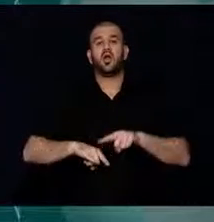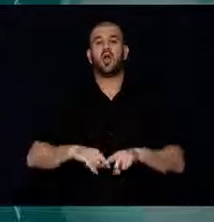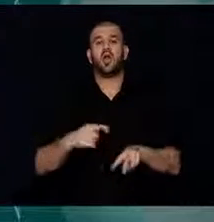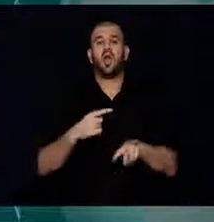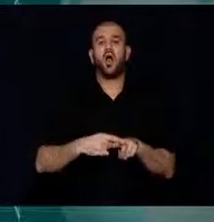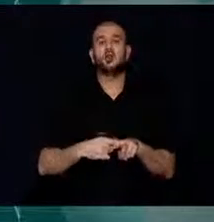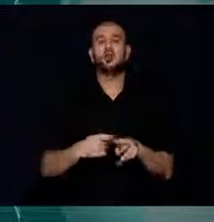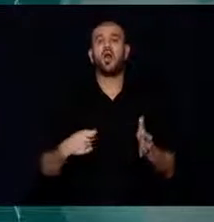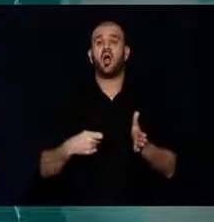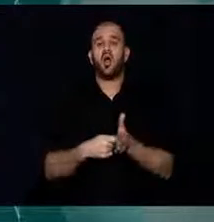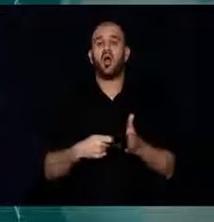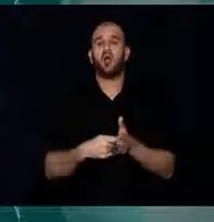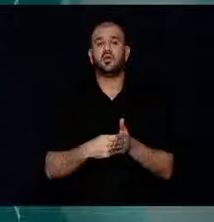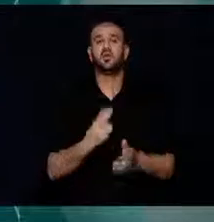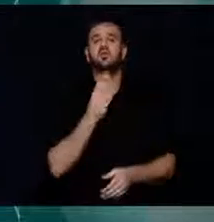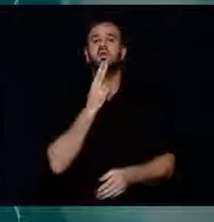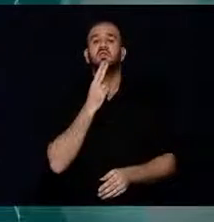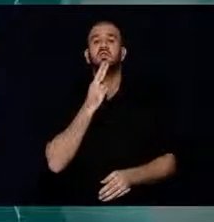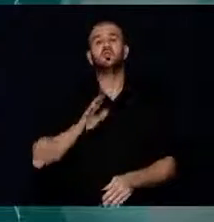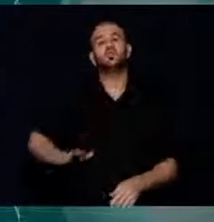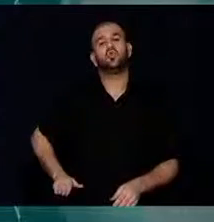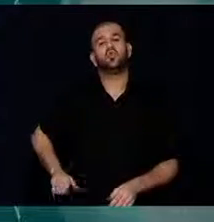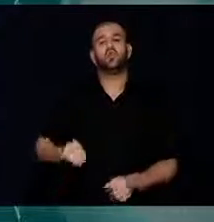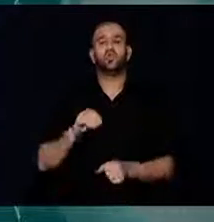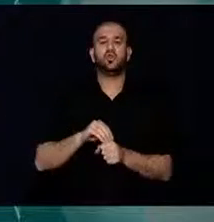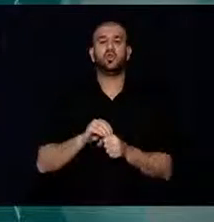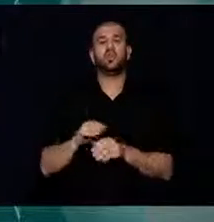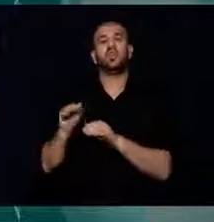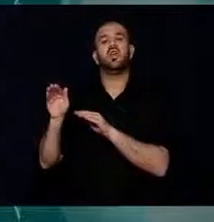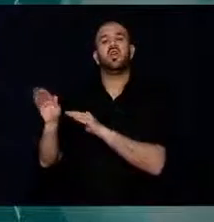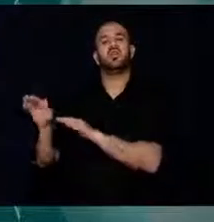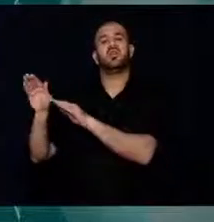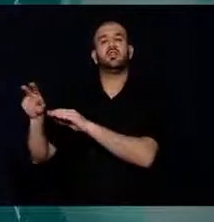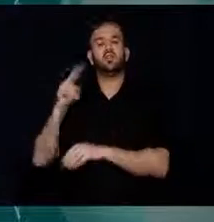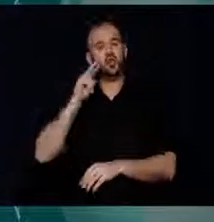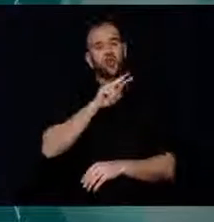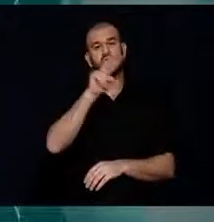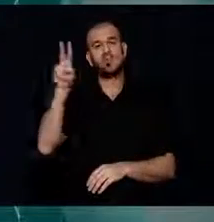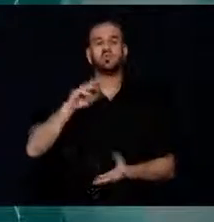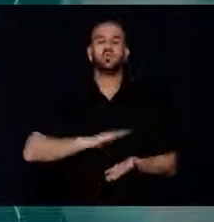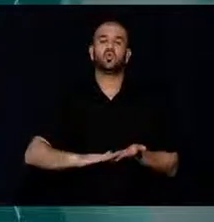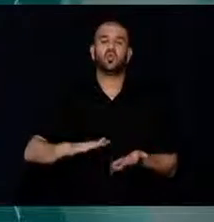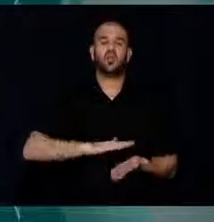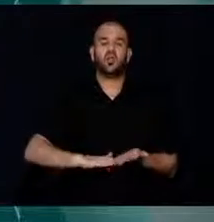Asa adlı kız çocuğu için destek gösterisi düzenledi.